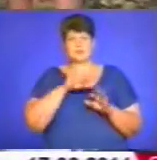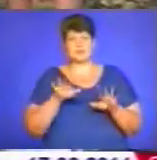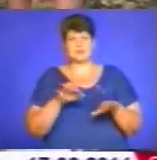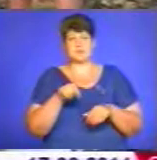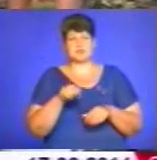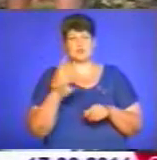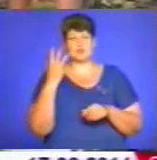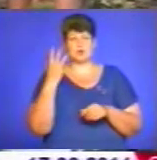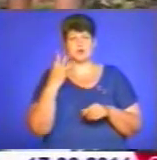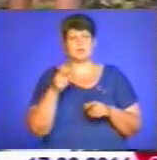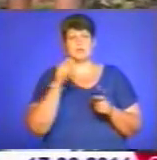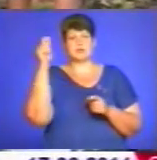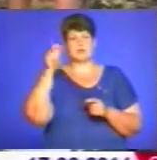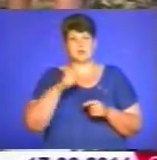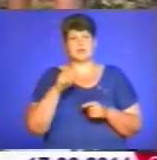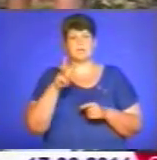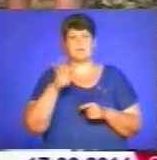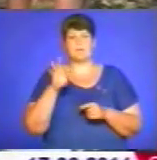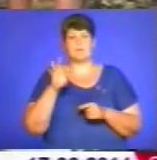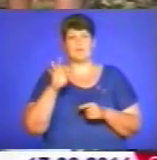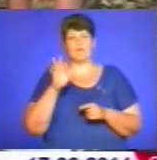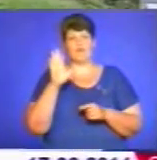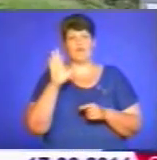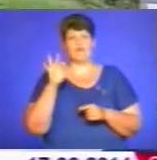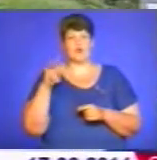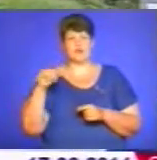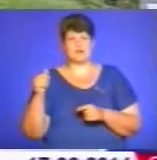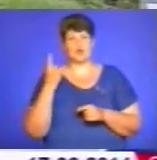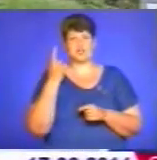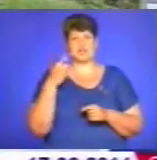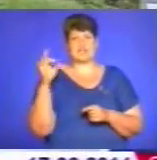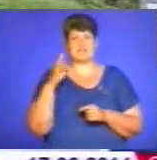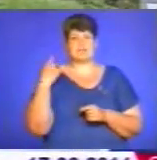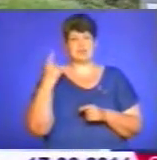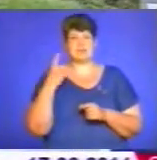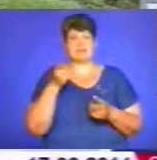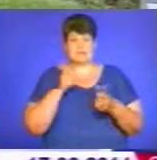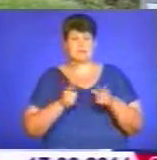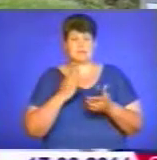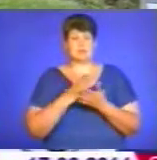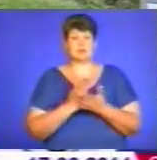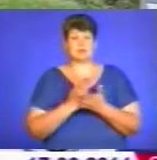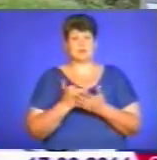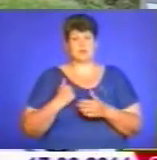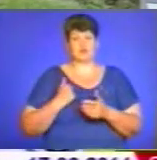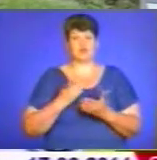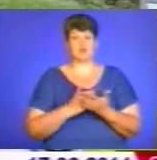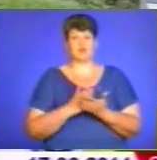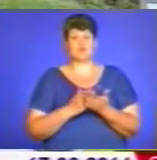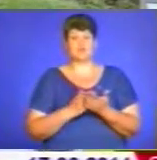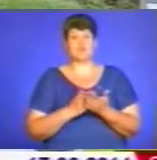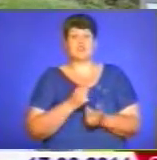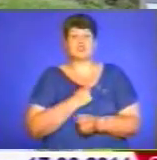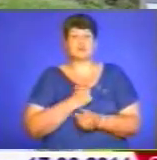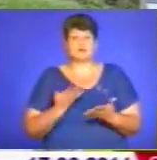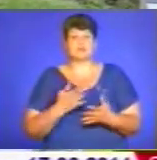Троє мобілізовані з Волині, один з Рівненської області. Вони дійсно являються військовослужбовцями, на жаль,